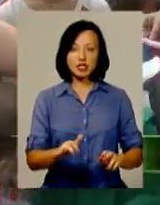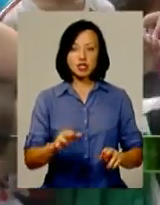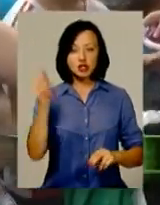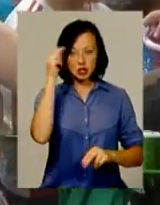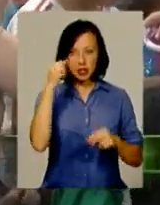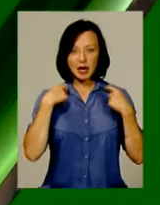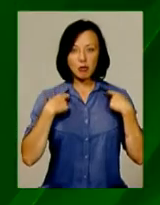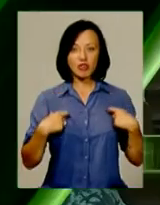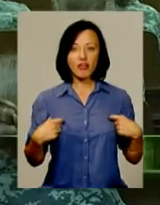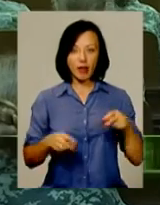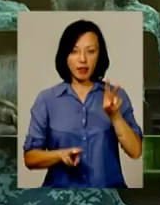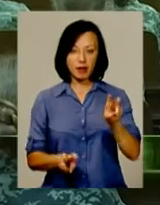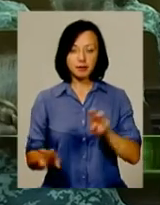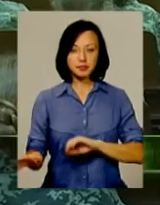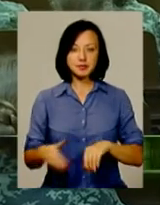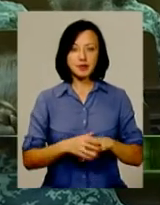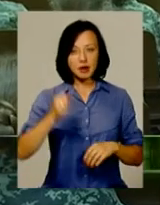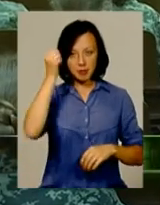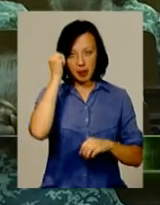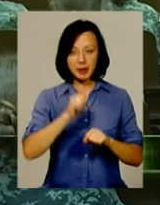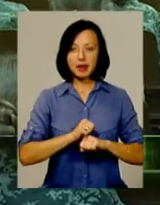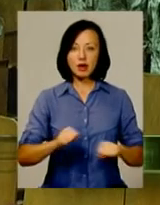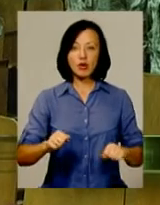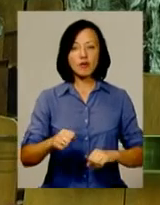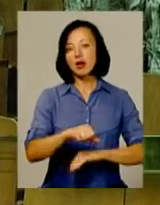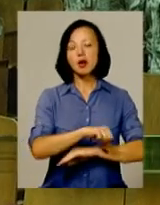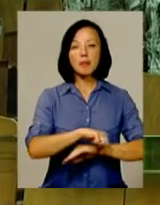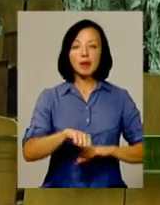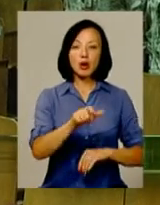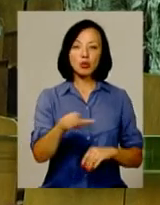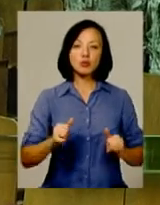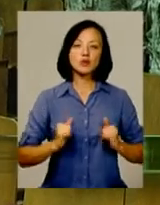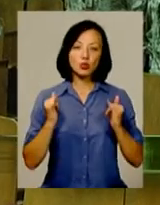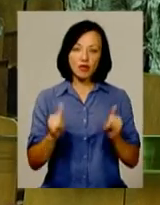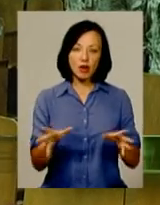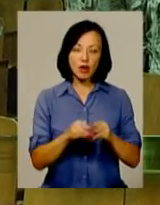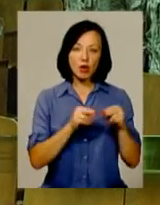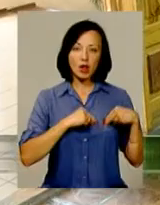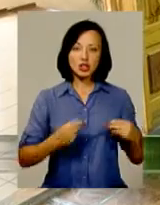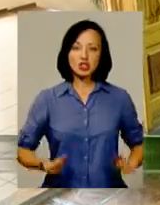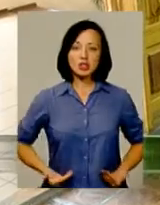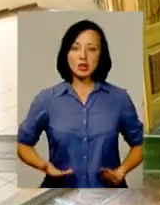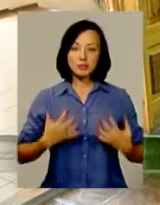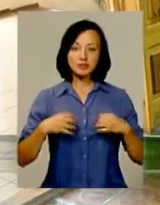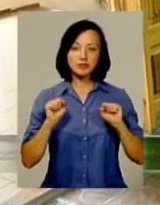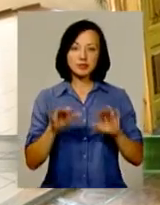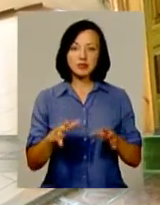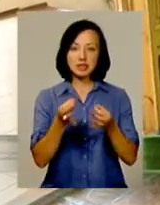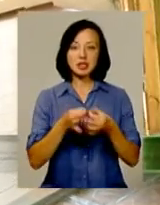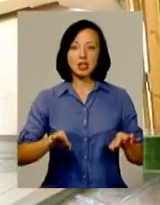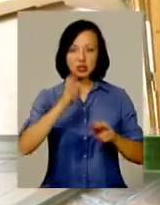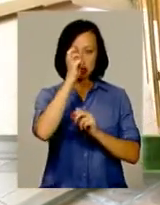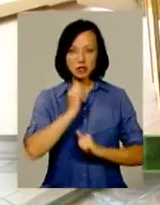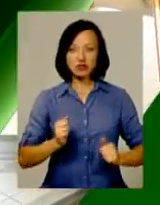портфелик». Пам'яті героїв. Прикордонники країв шанували колег, котрі життям заплатили за незалежність